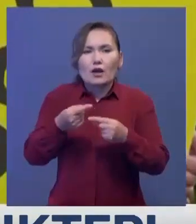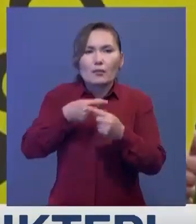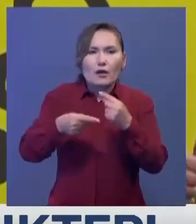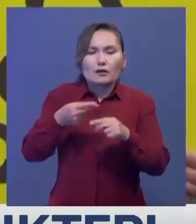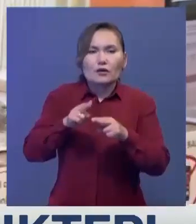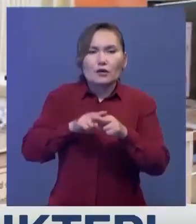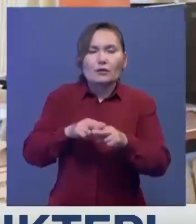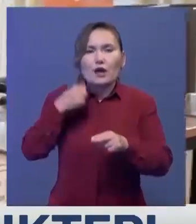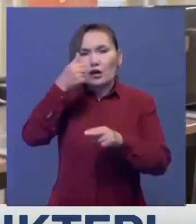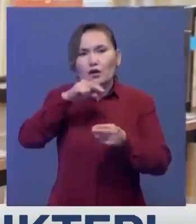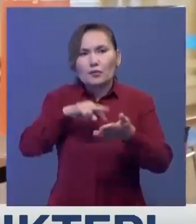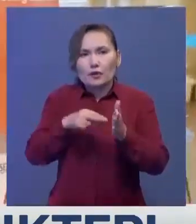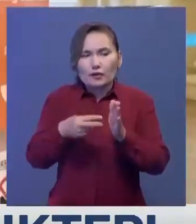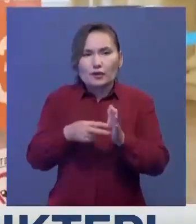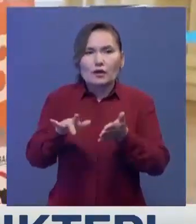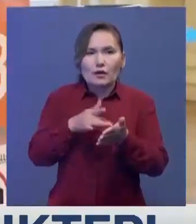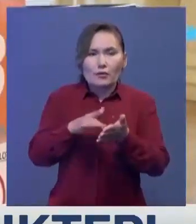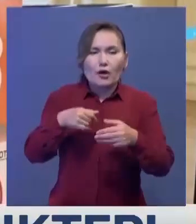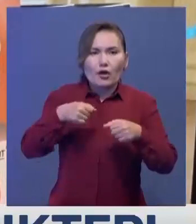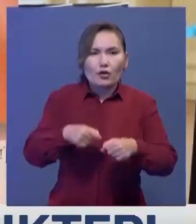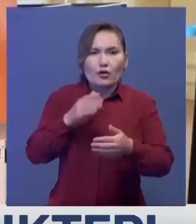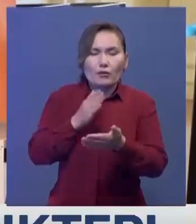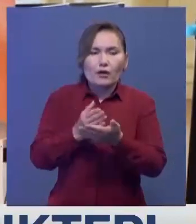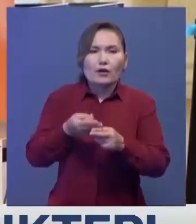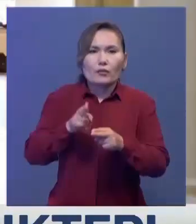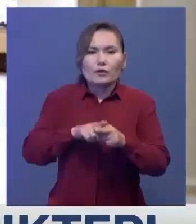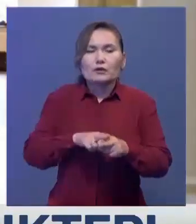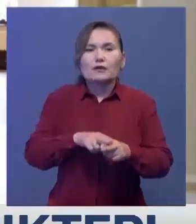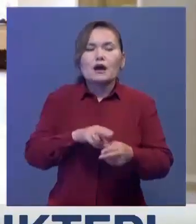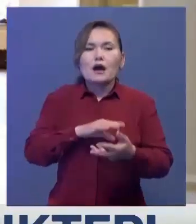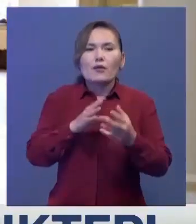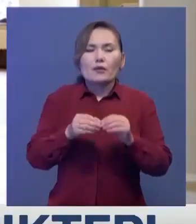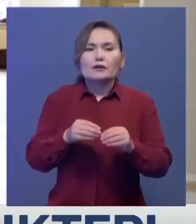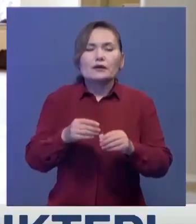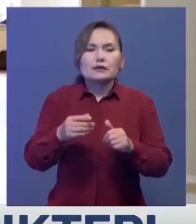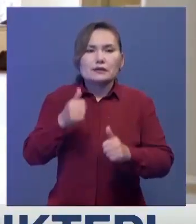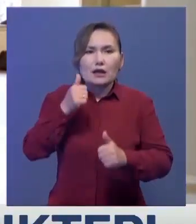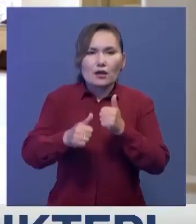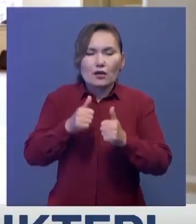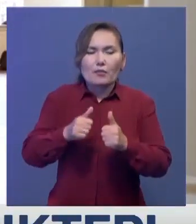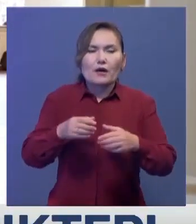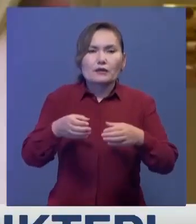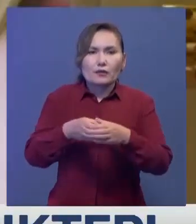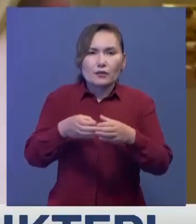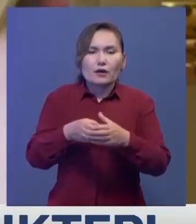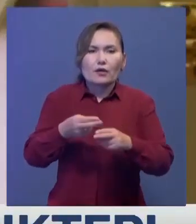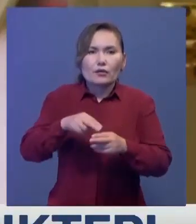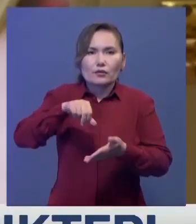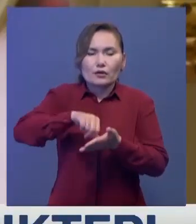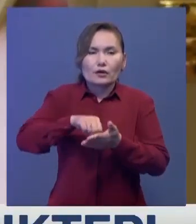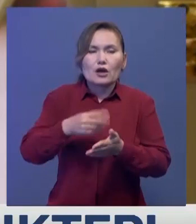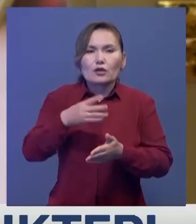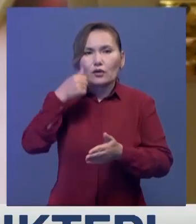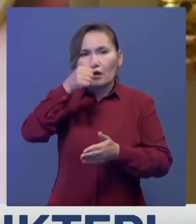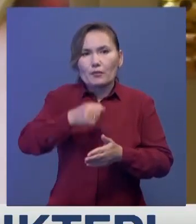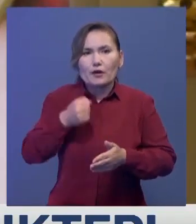жылдық жоспарды өздігінші құру құқығы берілген. Үміткерлер сайлауға партия атынан қатысып, немесе өзін-өзі ұсыналады. 4 жылға